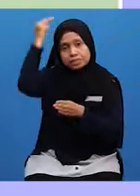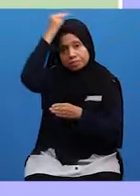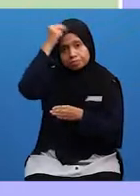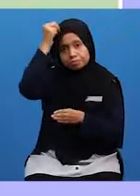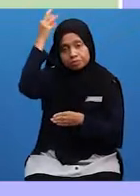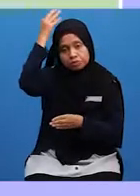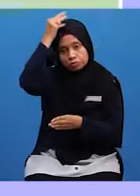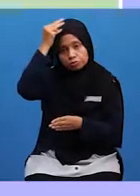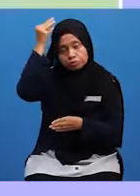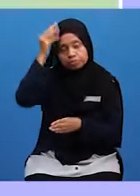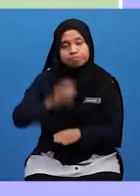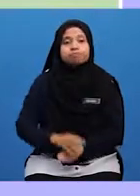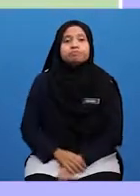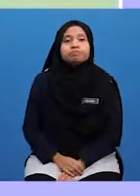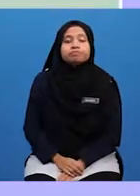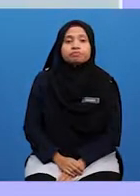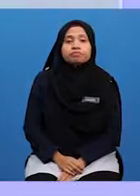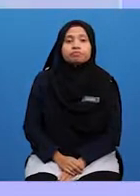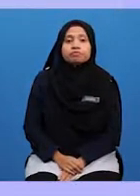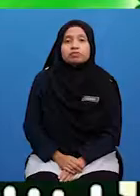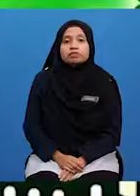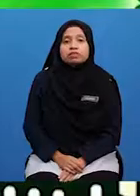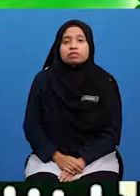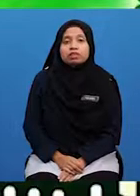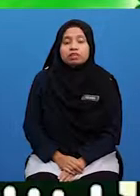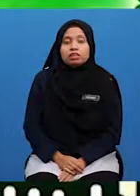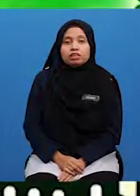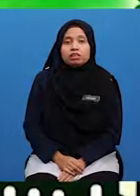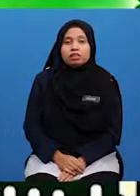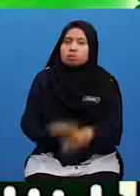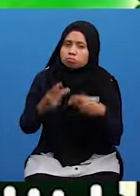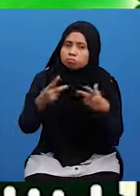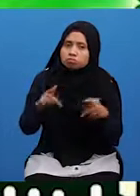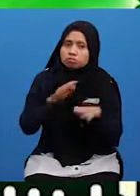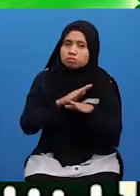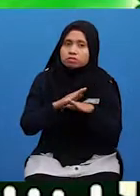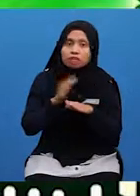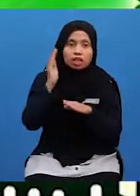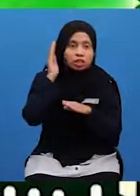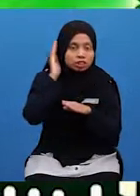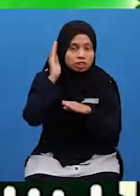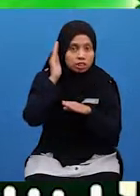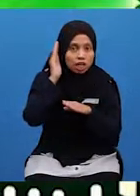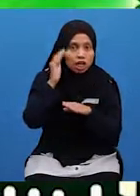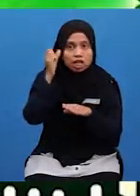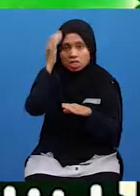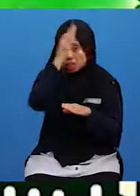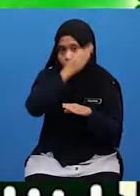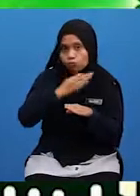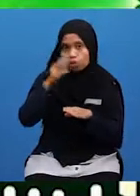Muhammad SAW Murid-murid pernah tak dengar sifat wajib bagi Nabi?